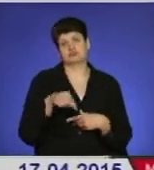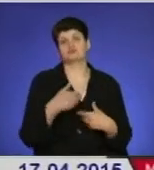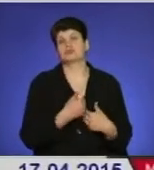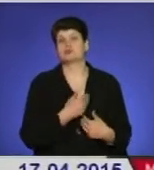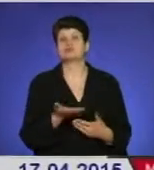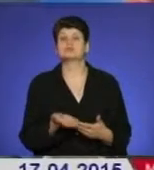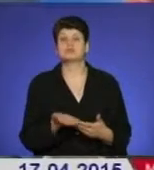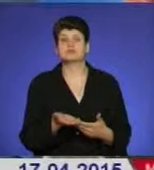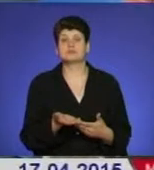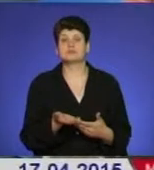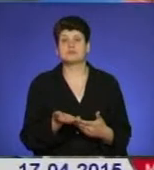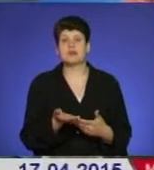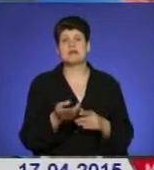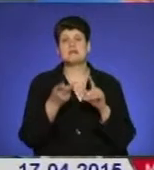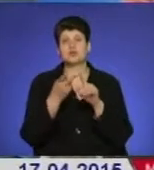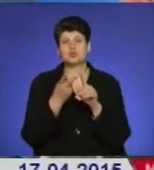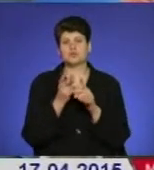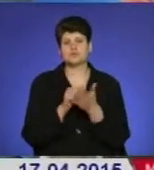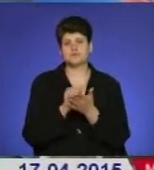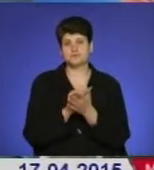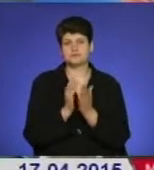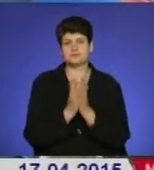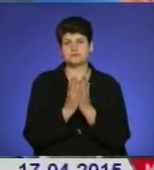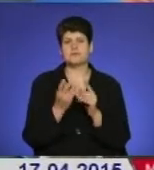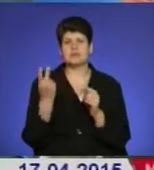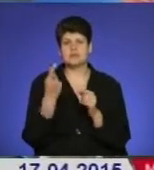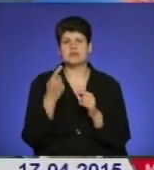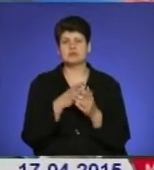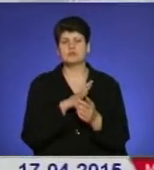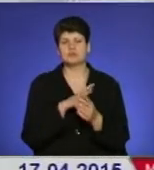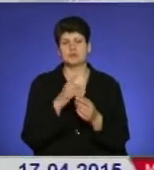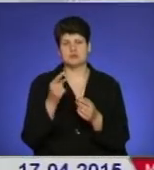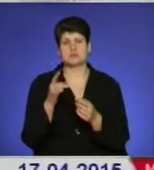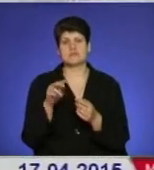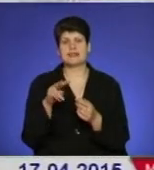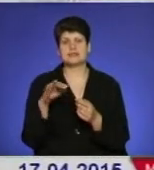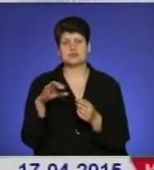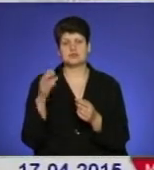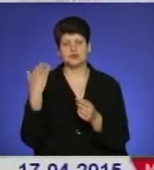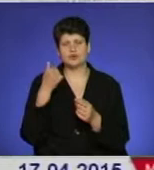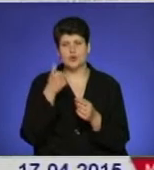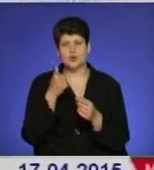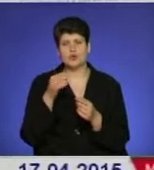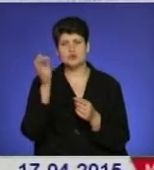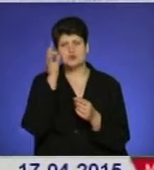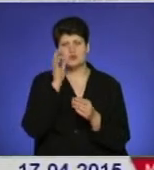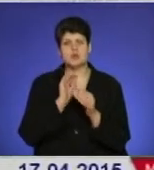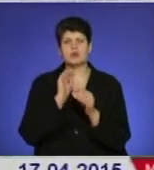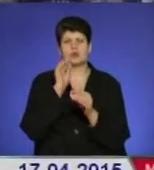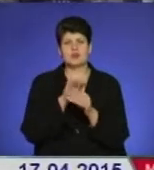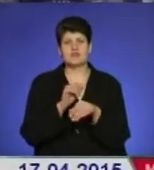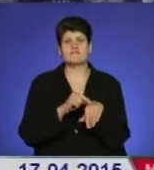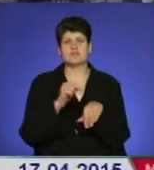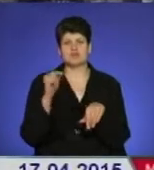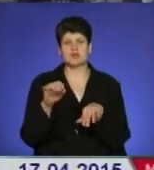з вами. Це друге видання книжки. Перше було у листопаді минулого року. Спогади Андрія Юркевича доповнені відчуттями